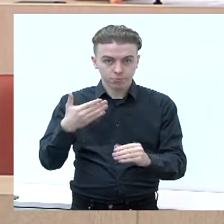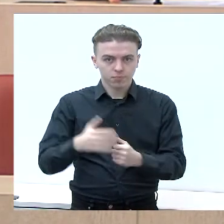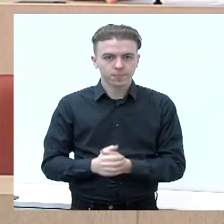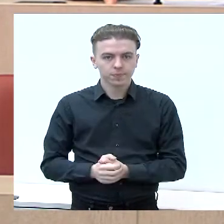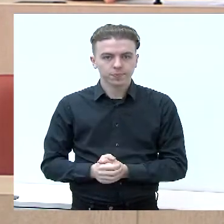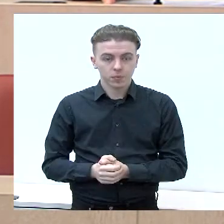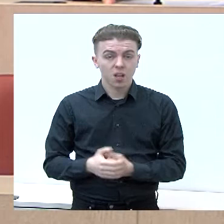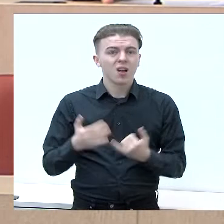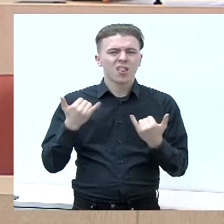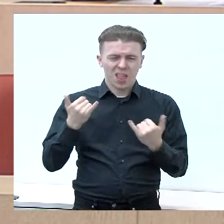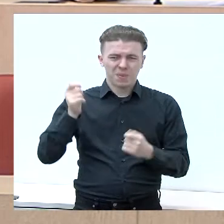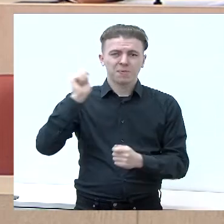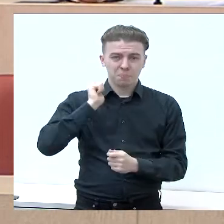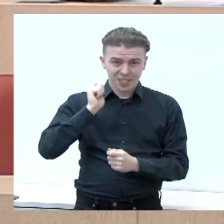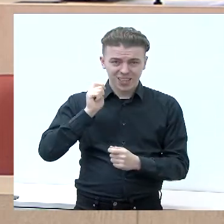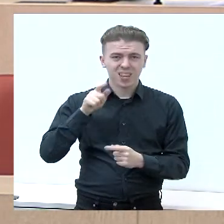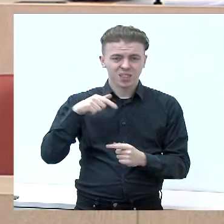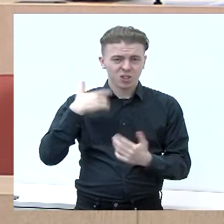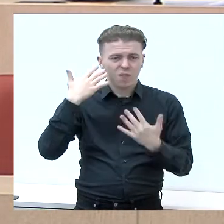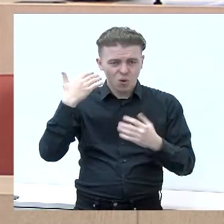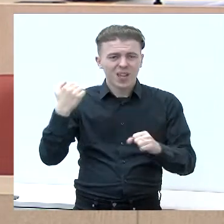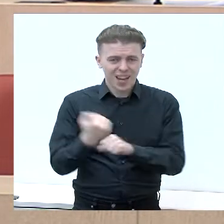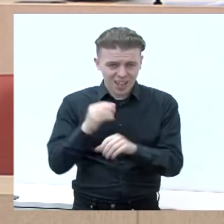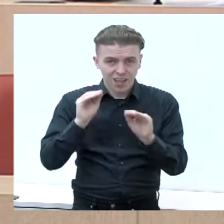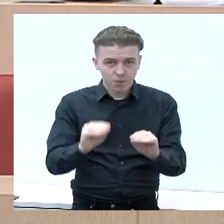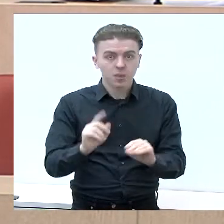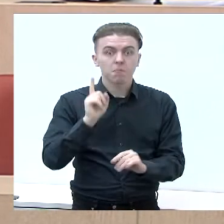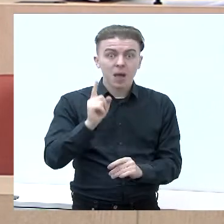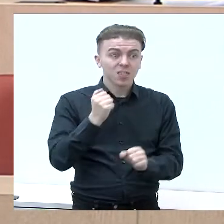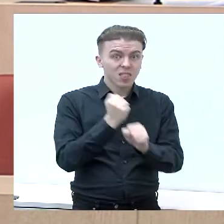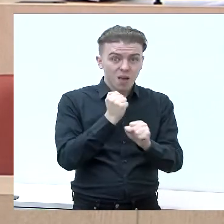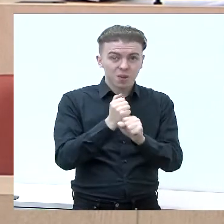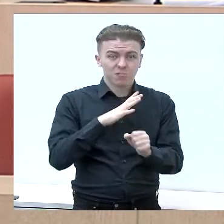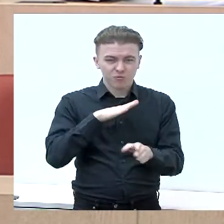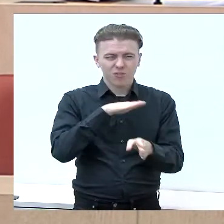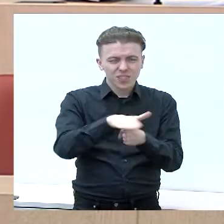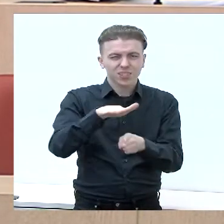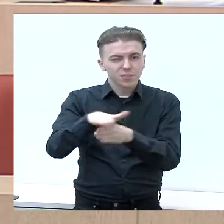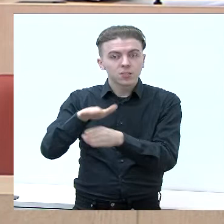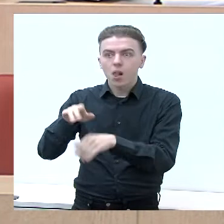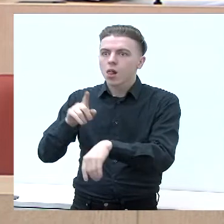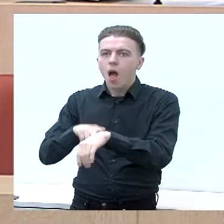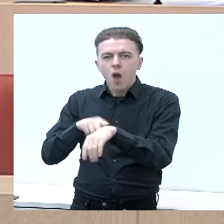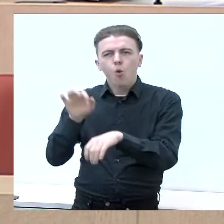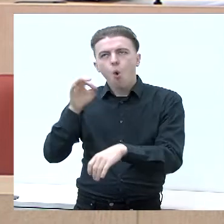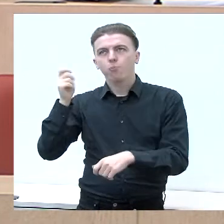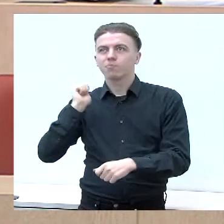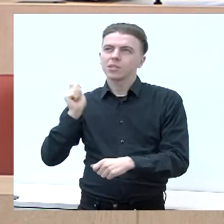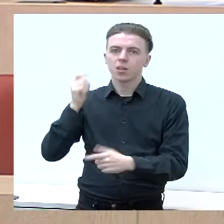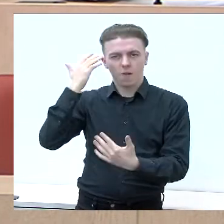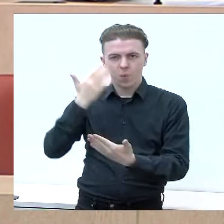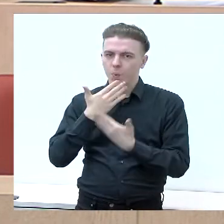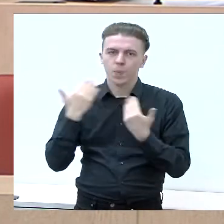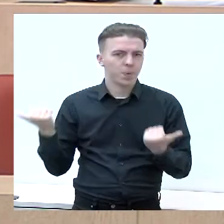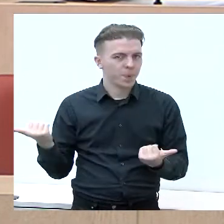Tikrai tos pirties, aš manau, kalvarijoje reikia. Tik tai tuos darbus, kuriuos mes dabar įgyvendinome, nebuvo laiko, kada tą pirtį įrengti.